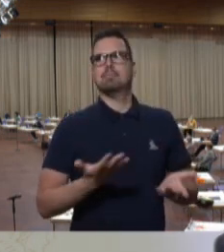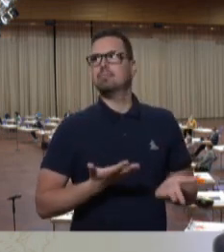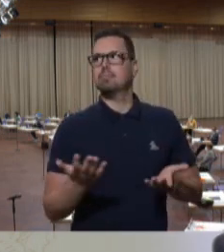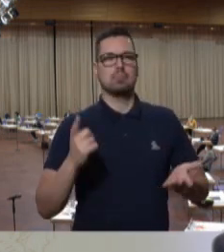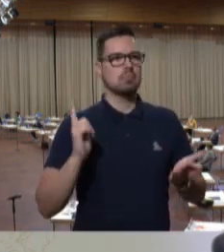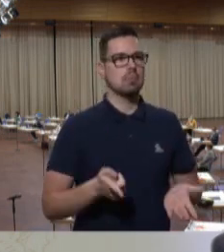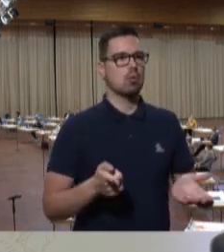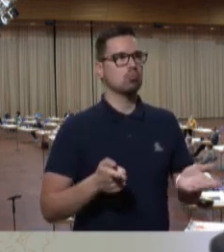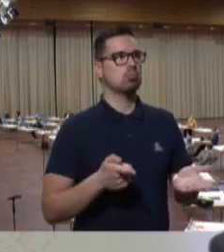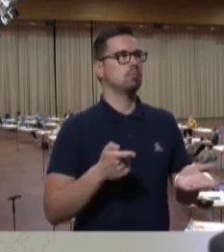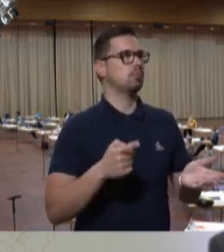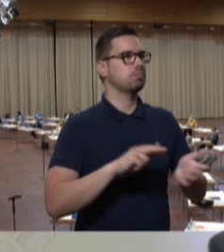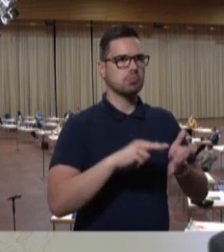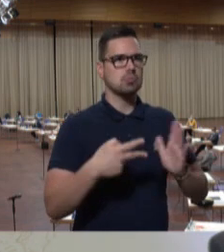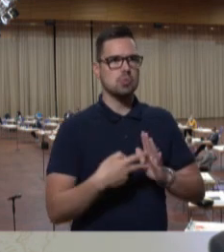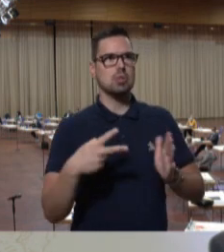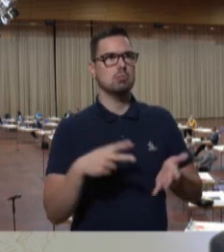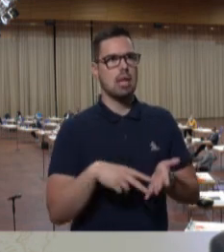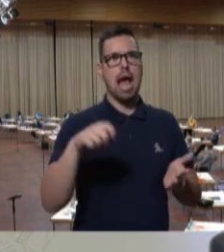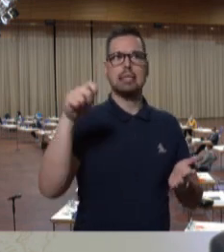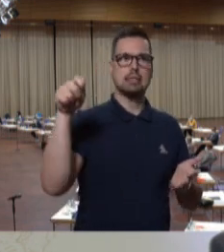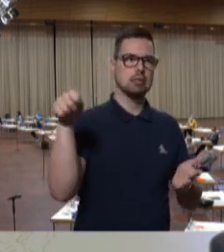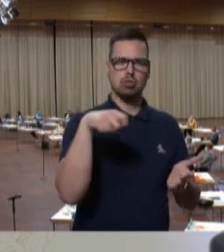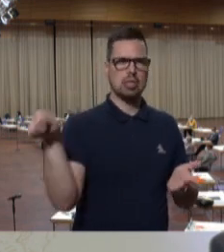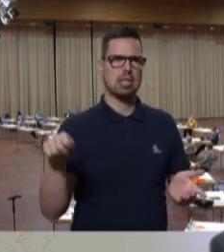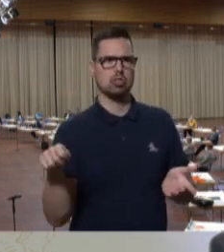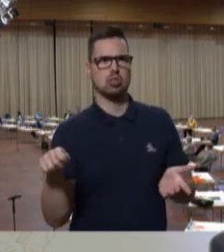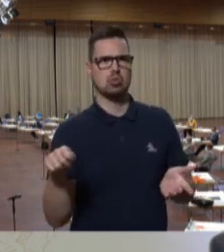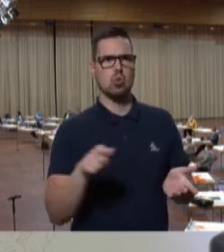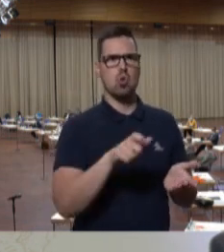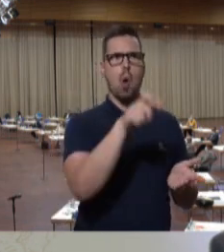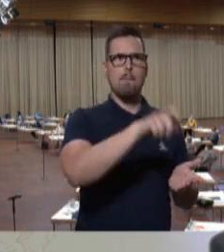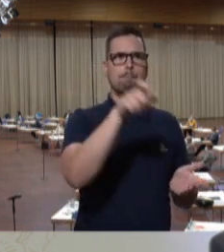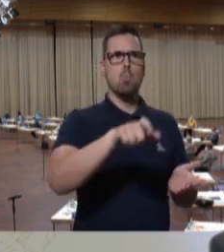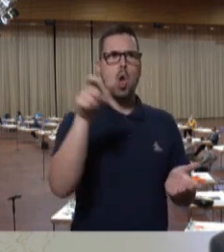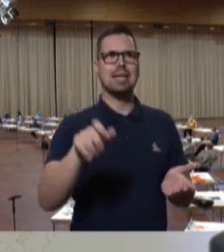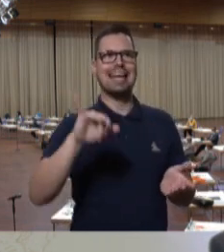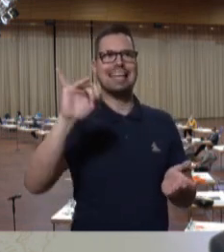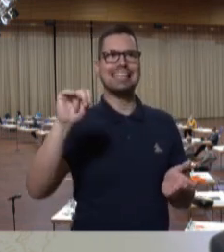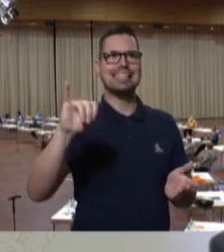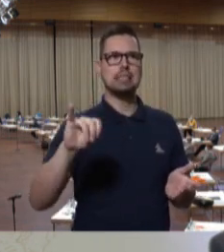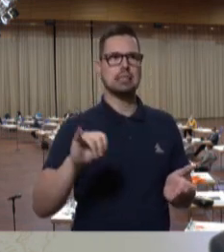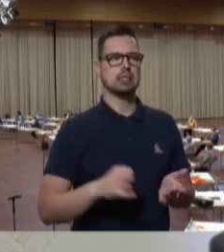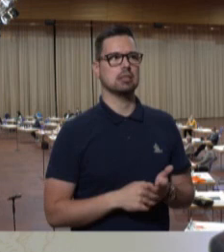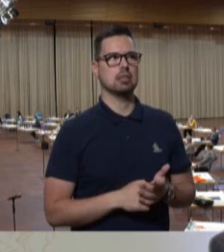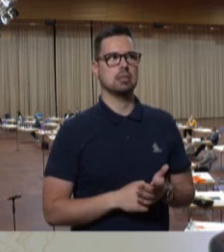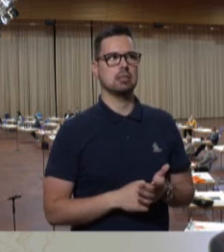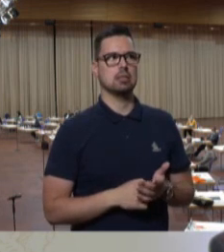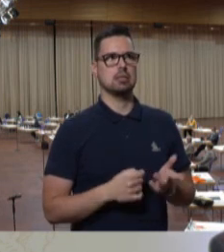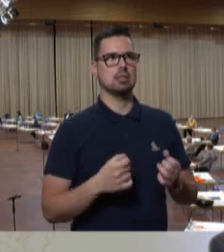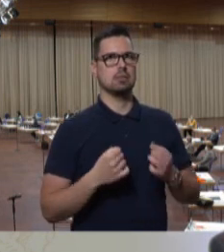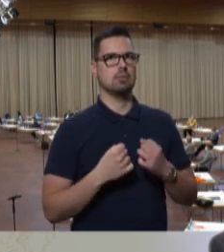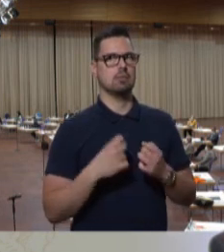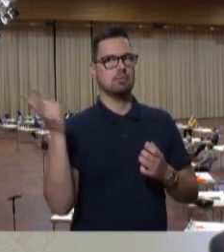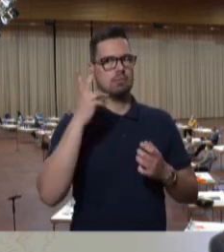Bürgerinnen und Bürgern, soll gestrichen werden. Das ist aber doch klar und verständlich und das ist wertschätzend.